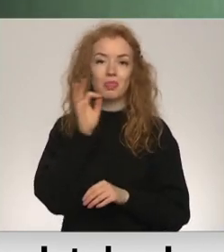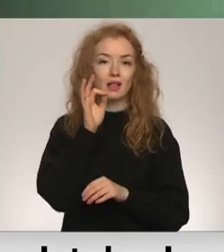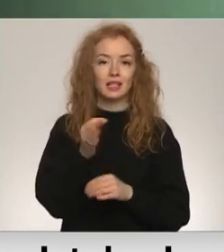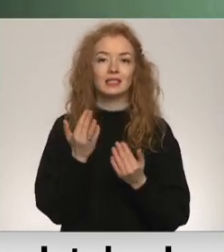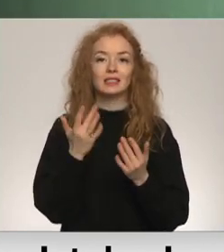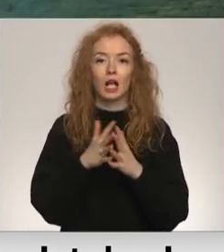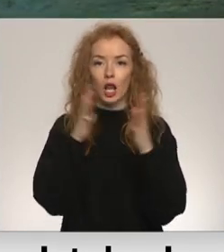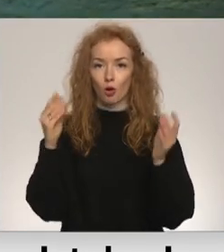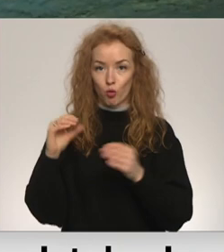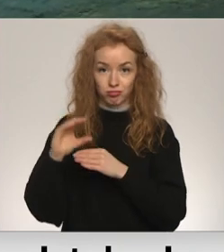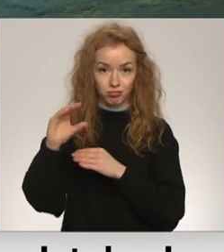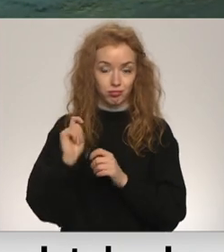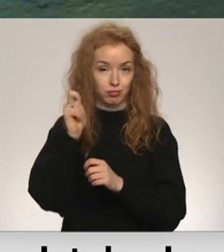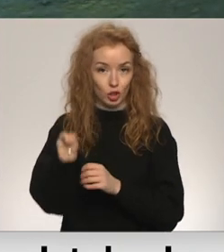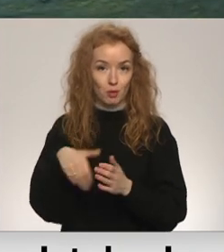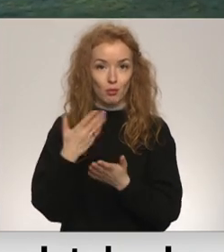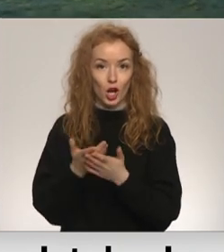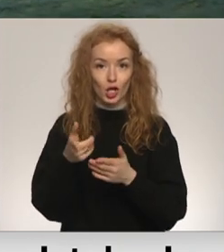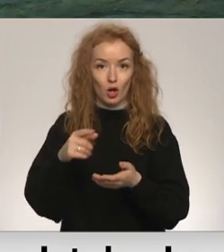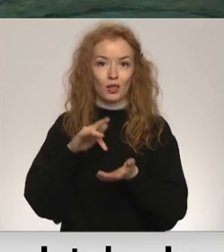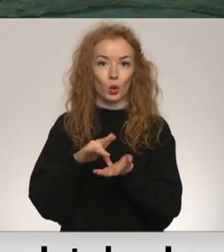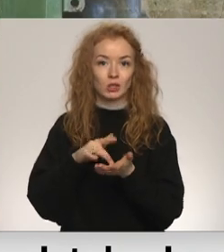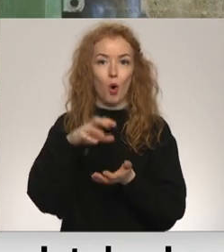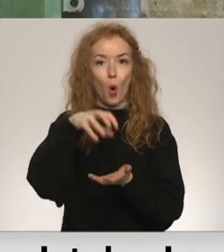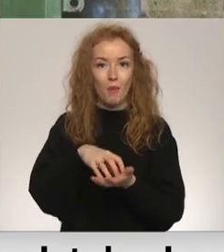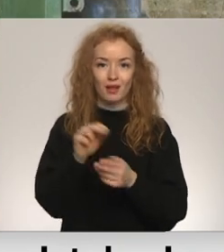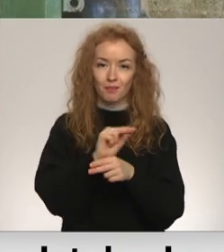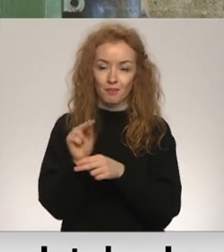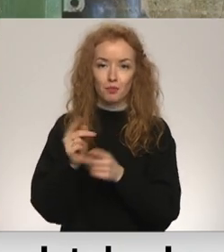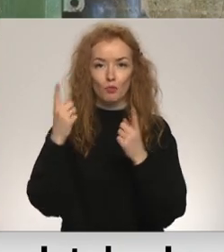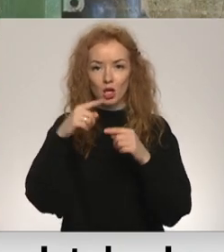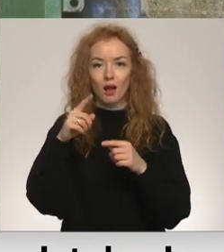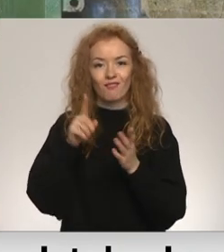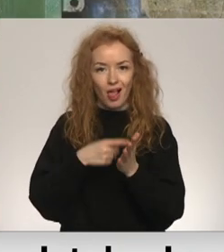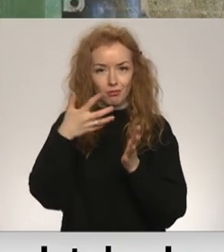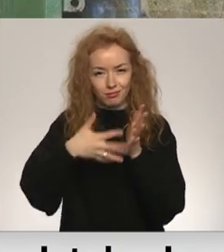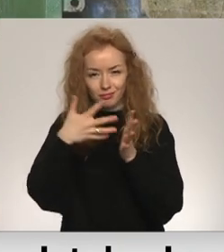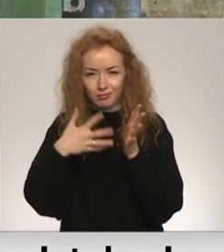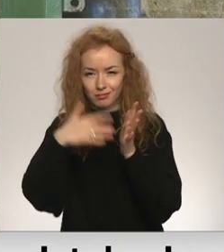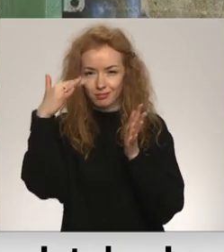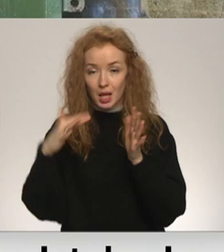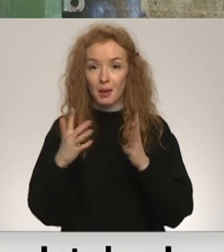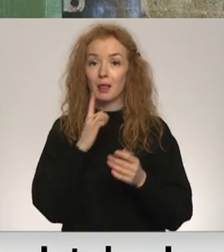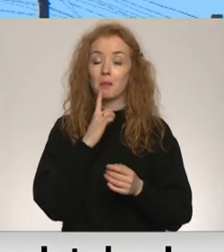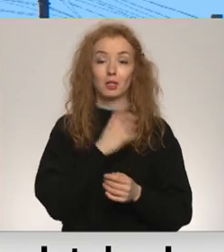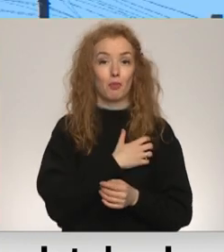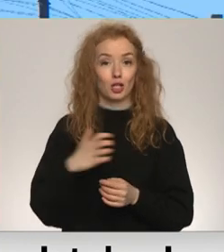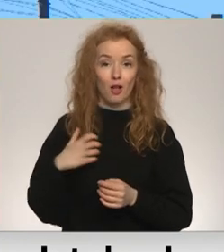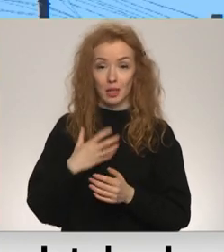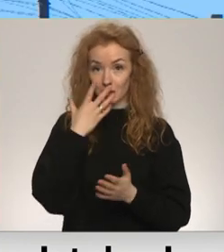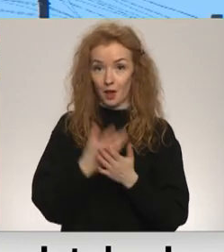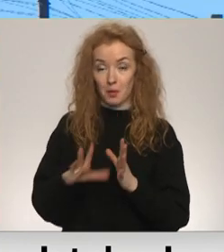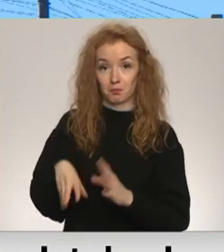cik lielu summu piešķīrus jaunā turismu objekta izveidējo vēl notiekot izmaksu aprēķins. Savukārt Liepājas pašaldība par saviem